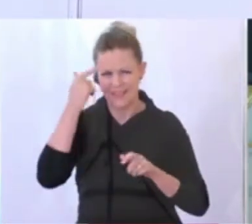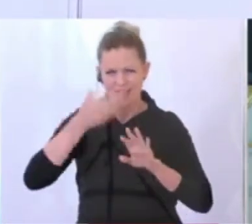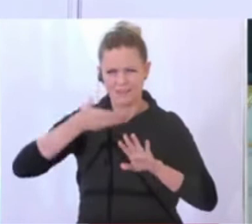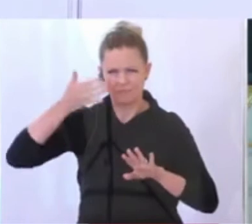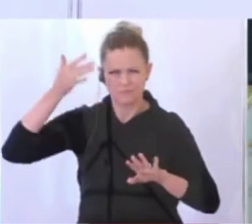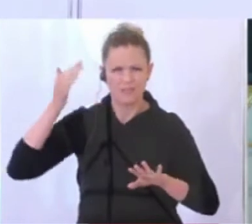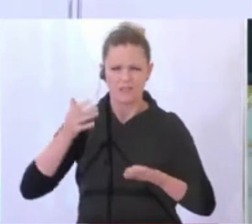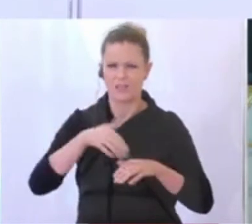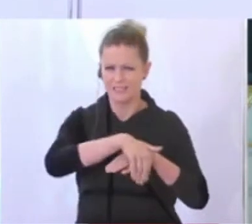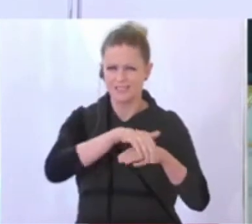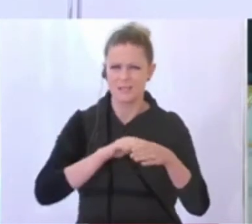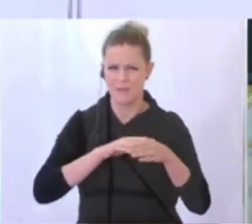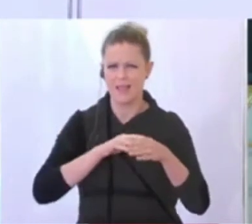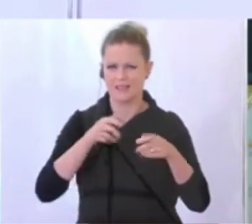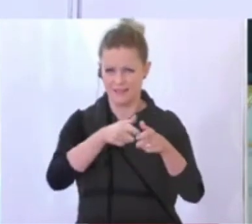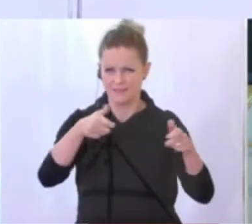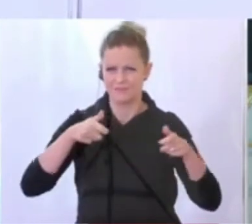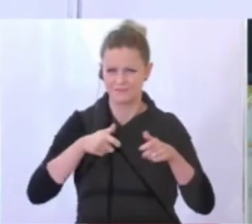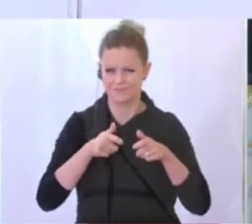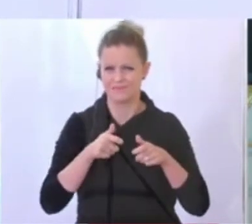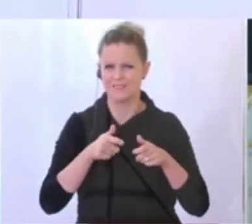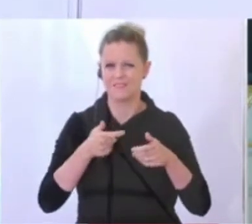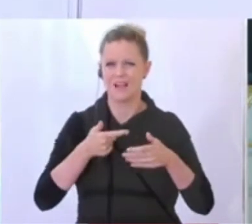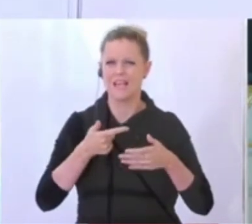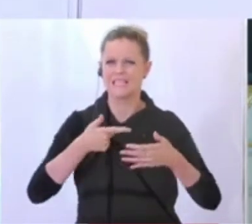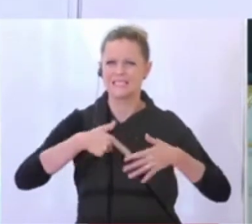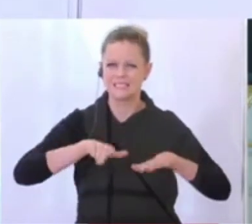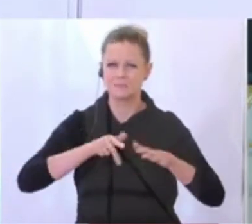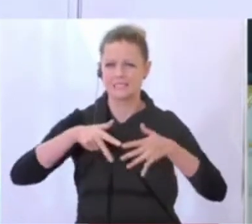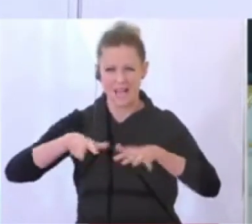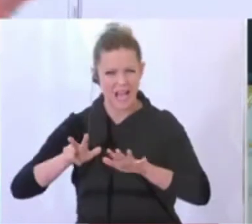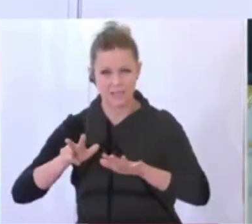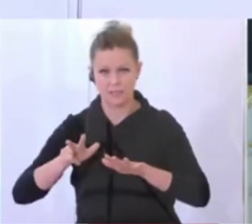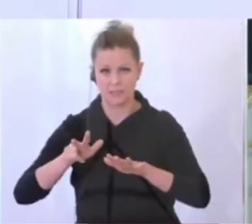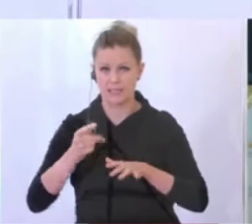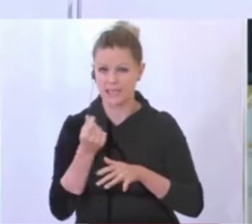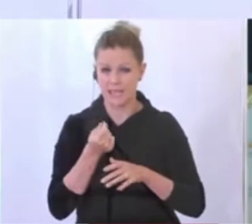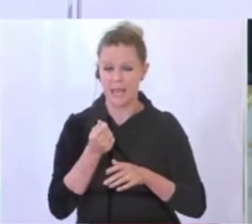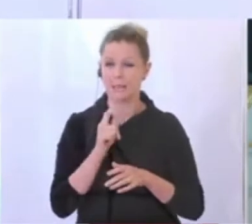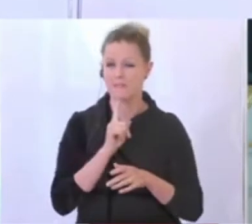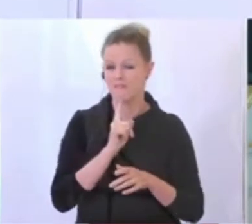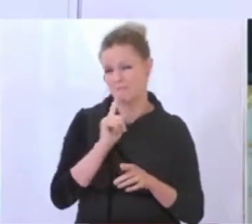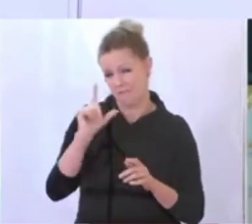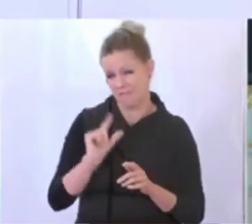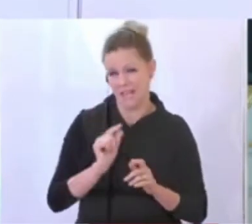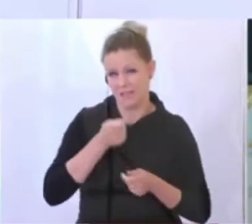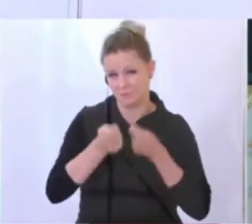dass das kommunale Investitionspaket 17, 18 mit wesentlich weniger Mitteleinsatz seitens des Bundes